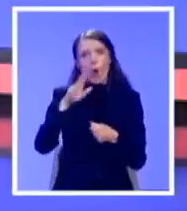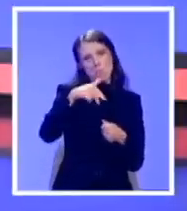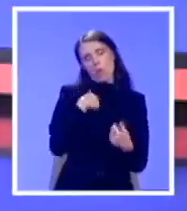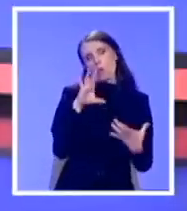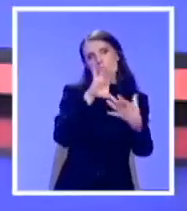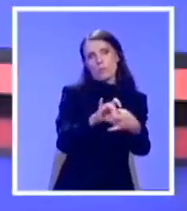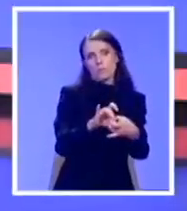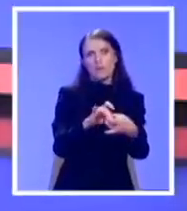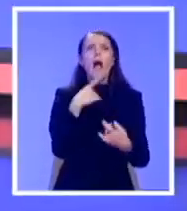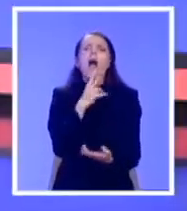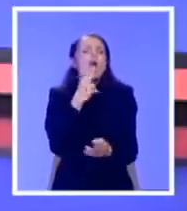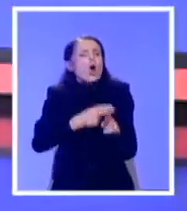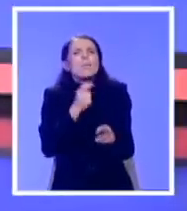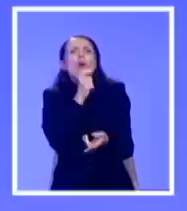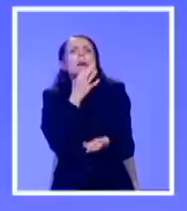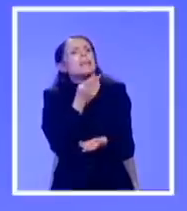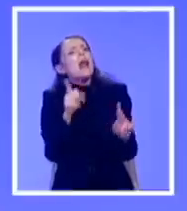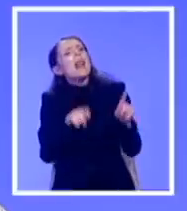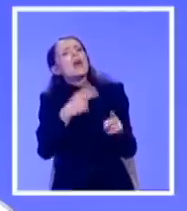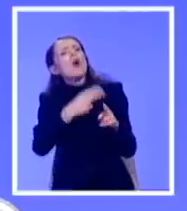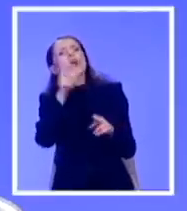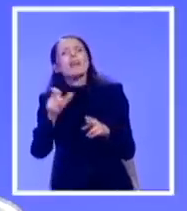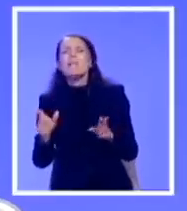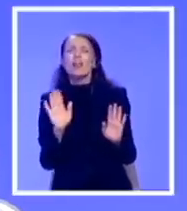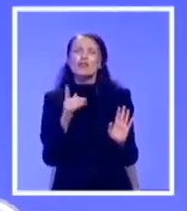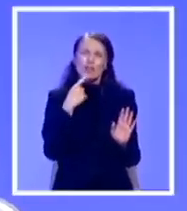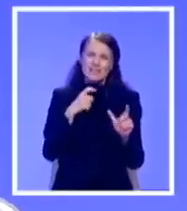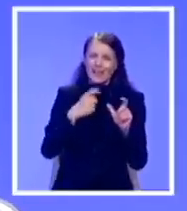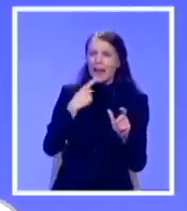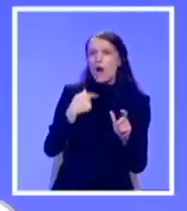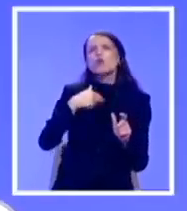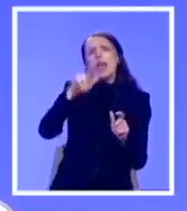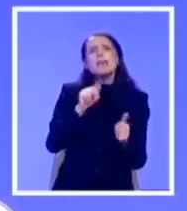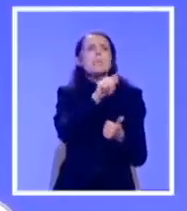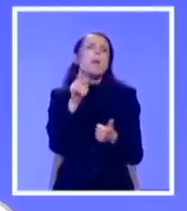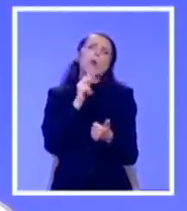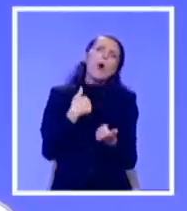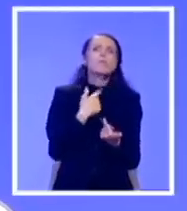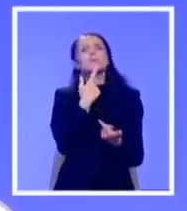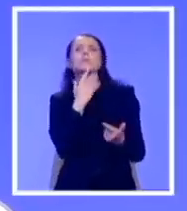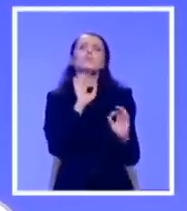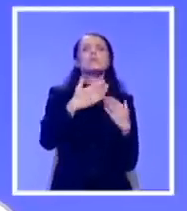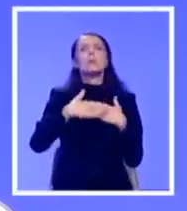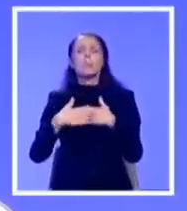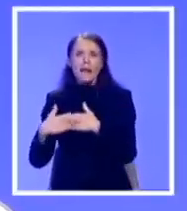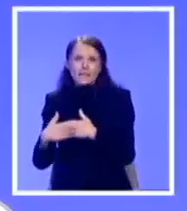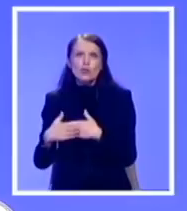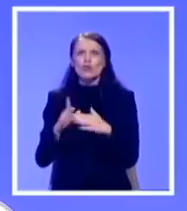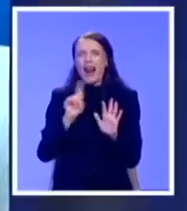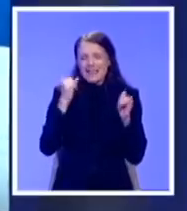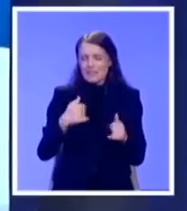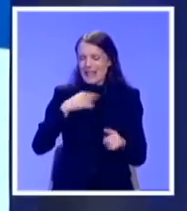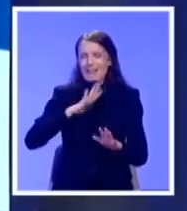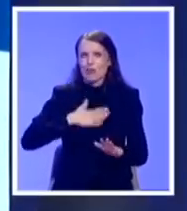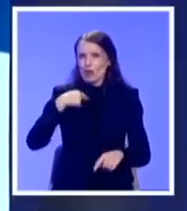ja mogu da kažem koga simpatišem, ali ajde da vidimo tome, ne bih se bavio time dok... Vidjet ćemo ko će preći cenzus, ko će ovim Simpatišete